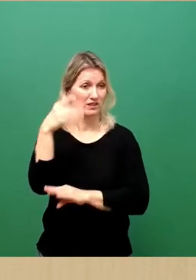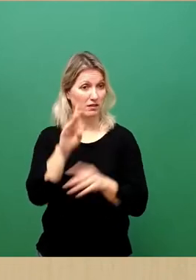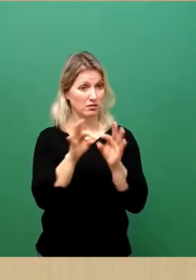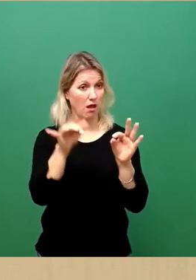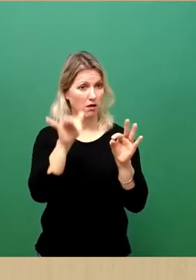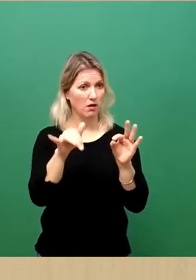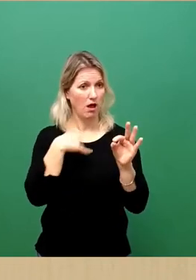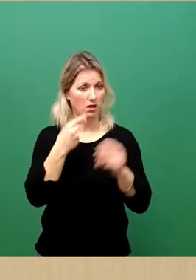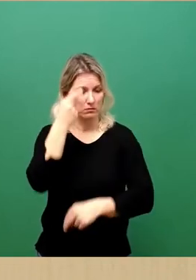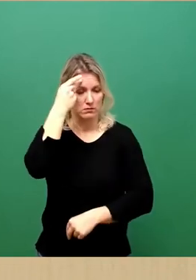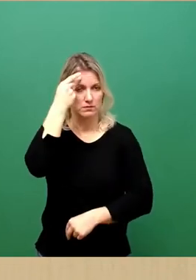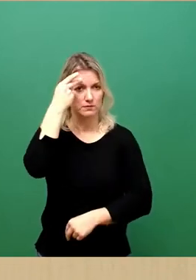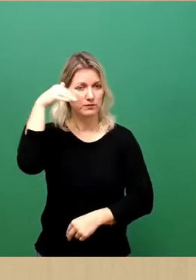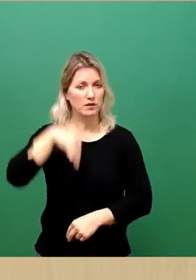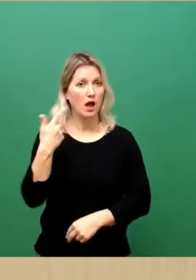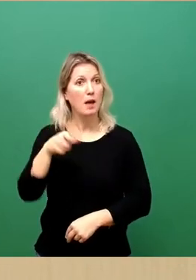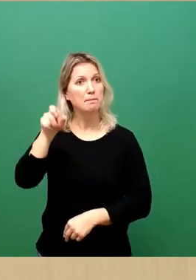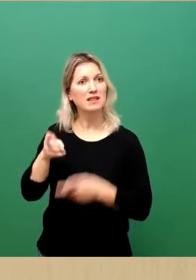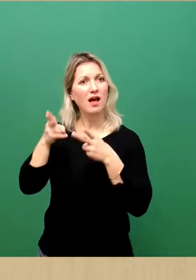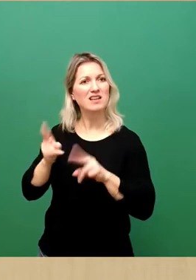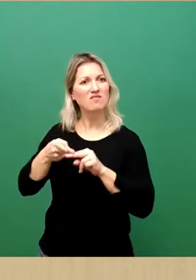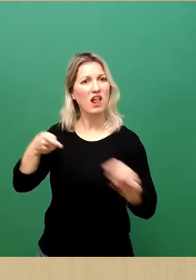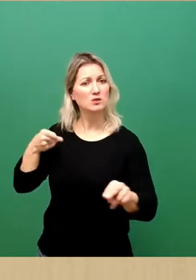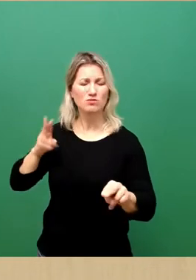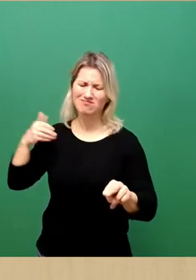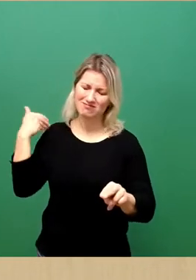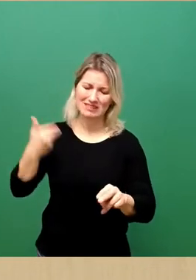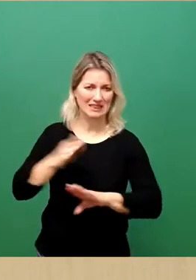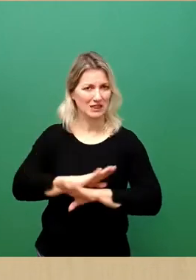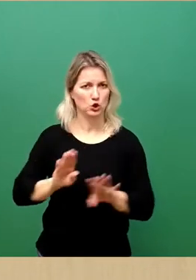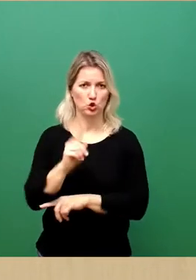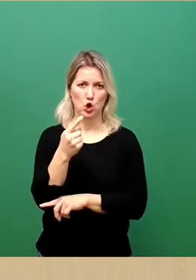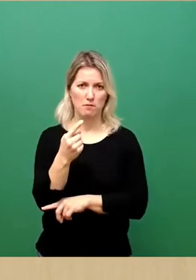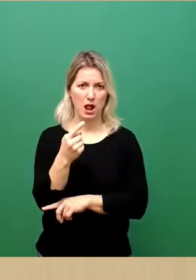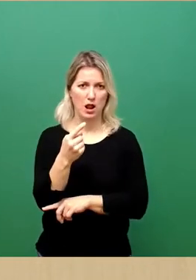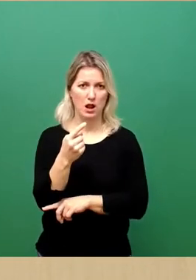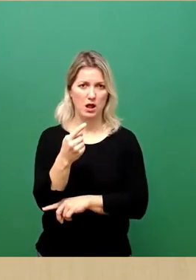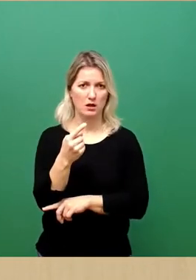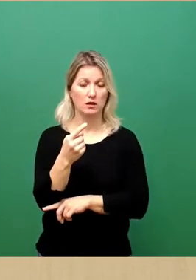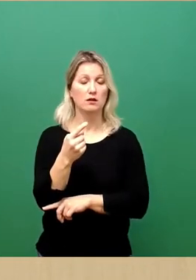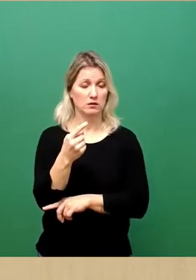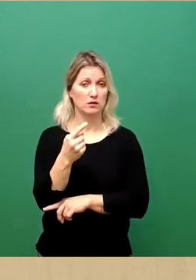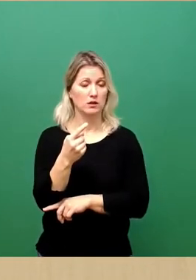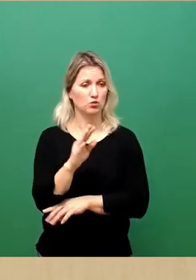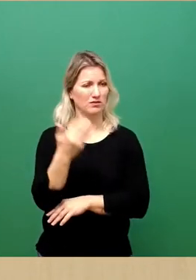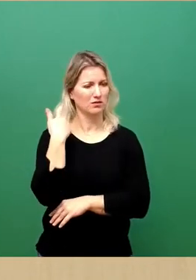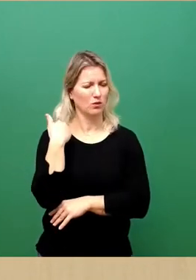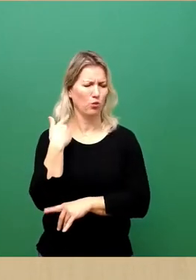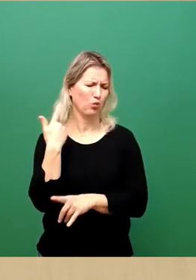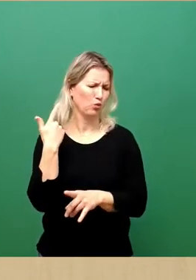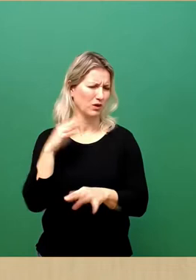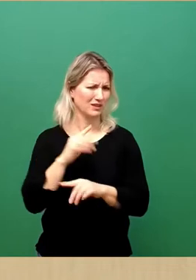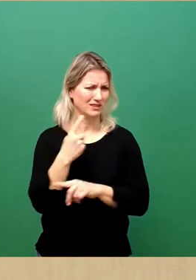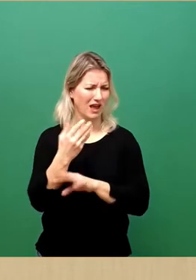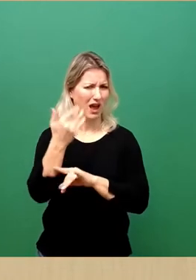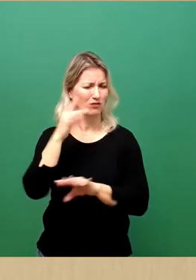diese Menschenrechtsverletzungen nie wieder geschehen dürfen und weil in Reaktion auf die barbarischen Verbrechen dieser Zeit ein